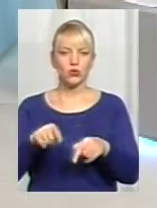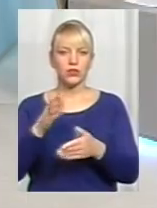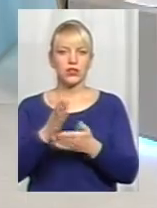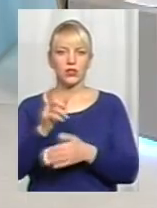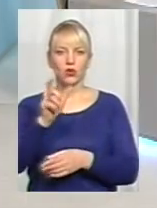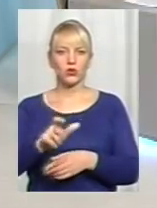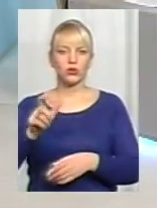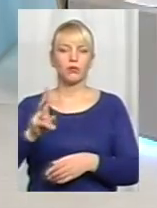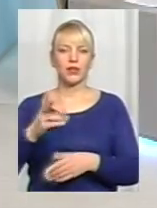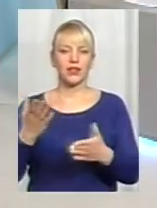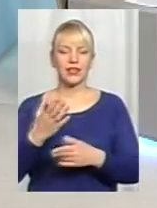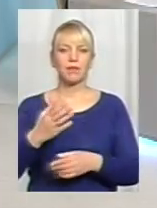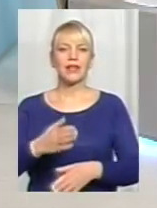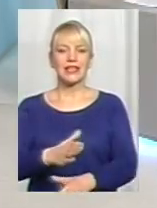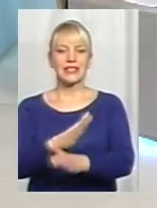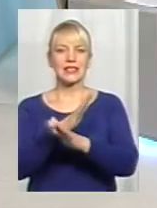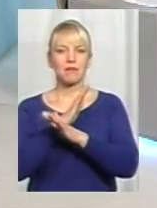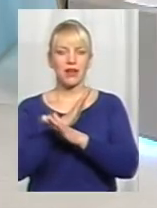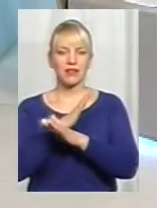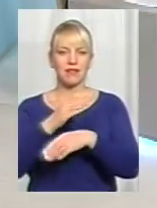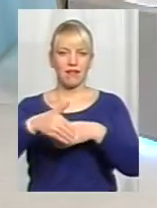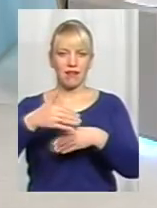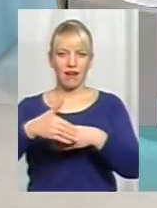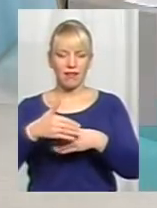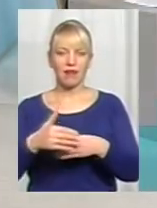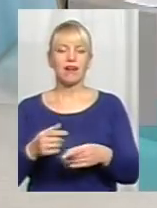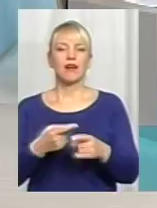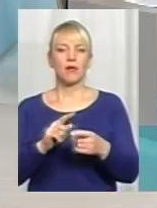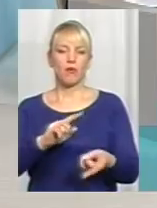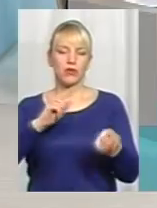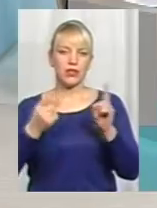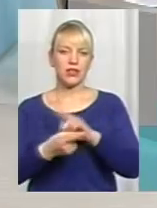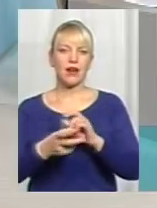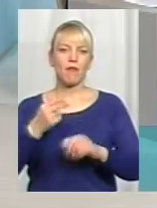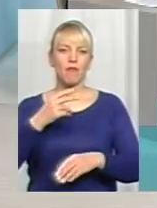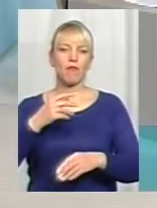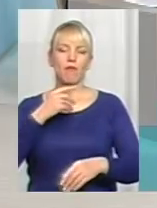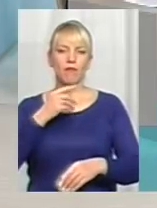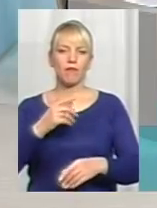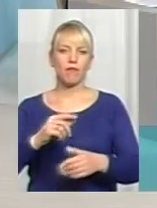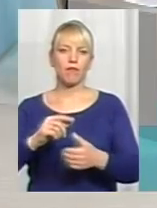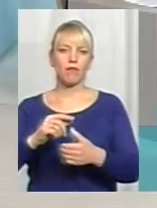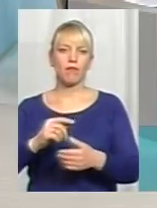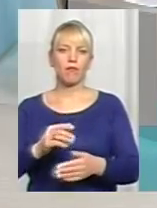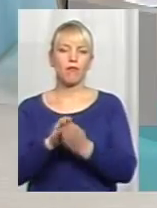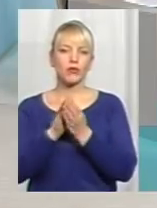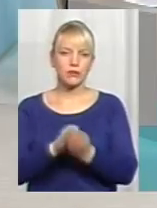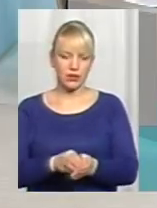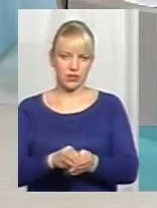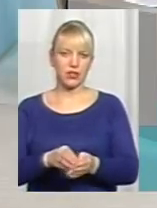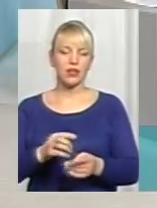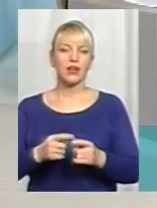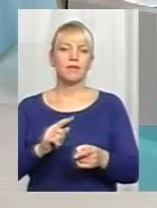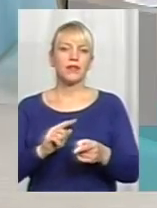яким смертну кару заміна на довічний позбавлення волі, які заслужені на довічний позбавлення волі, які скоїли тяжкі та